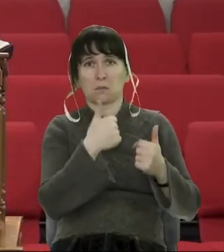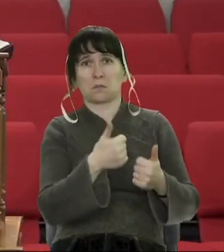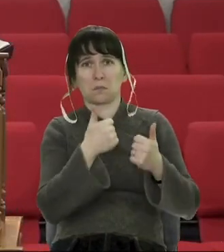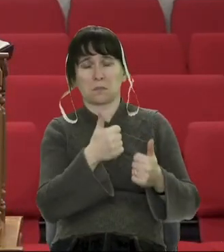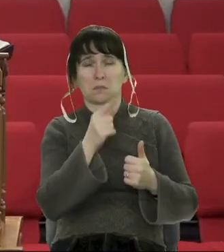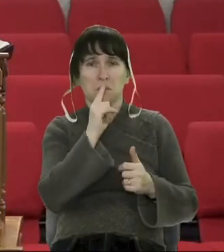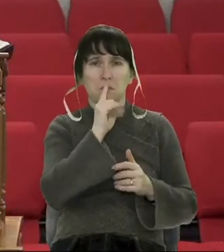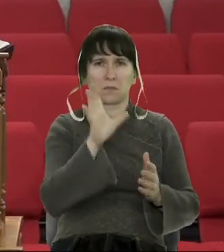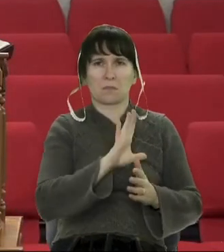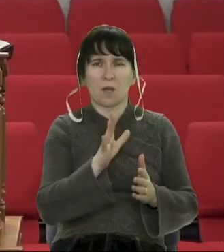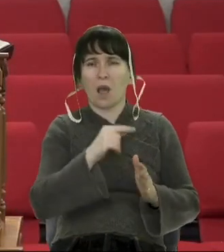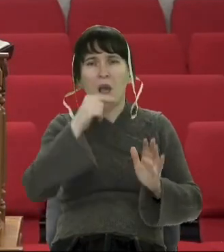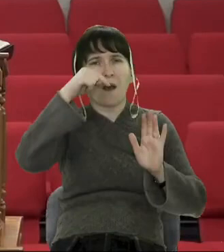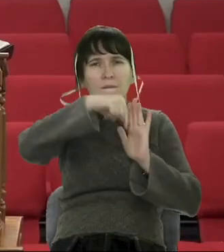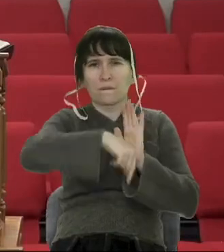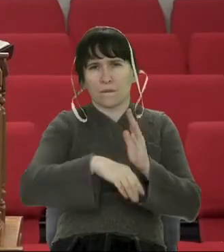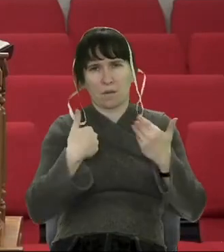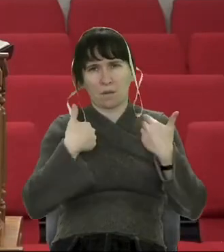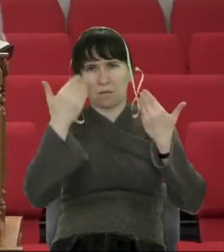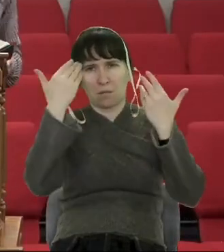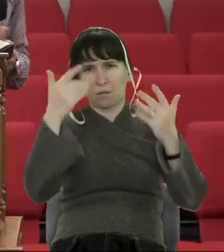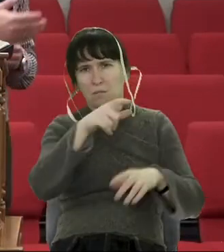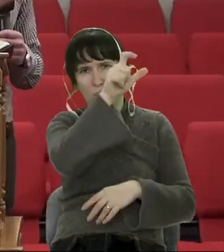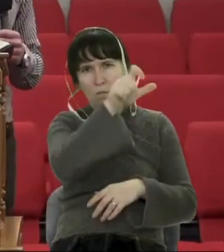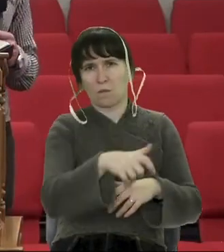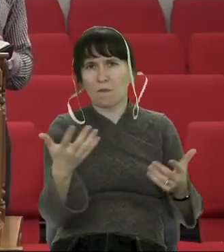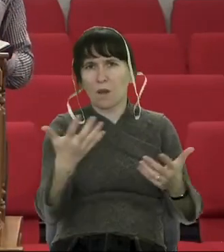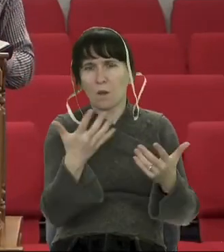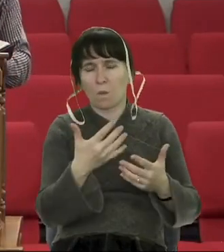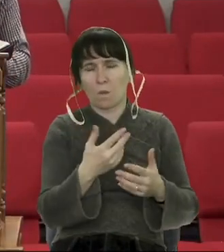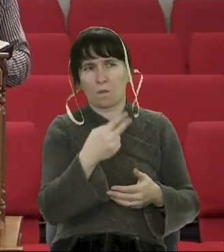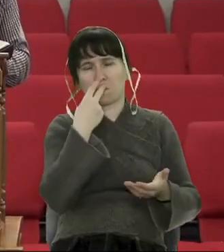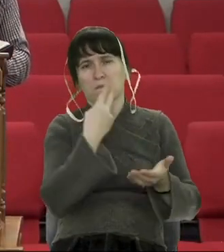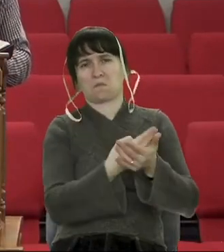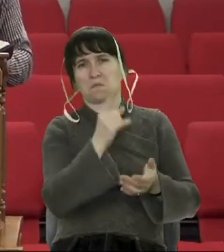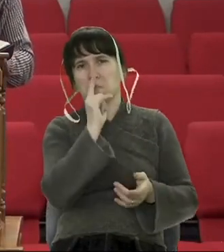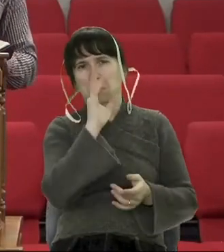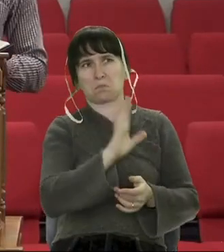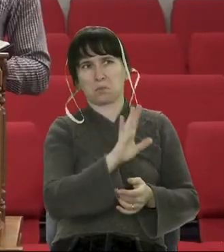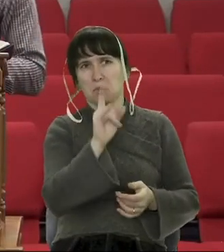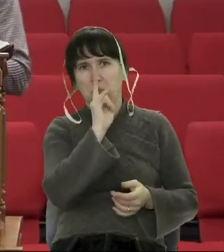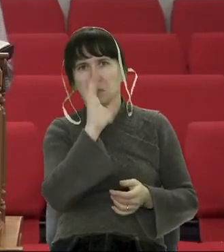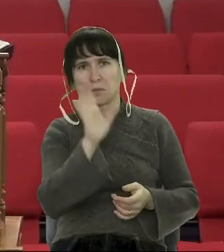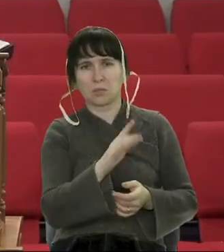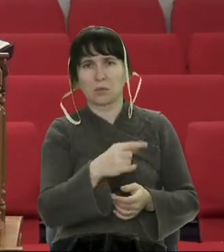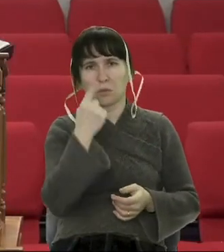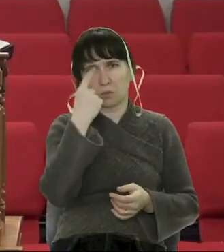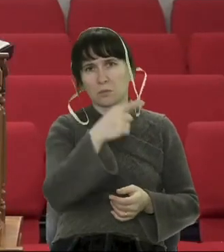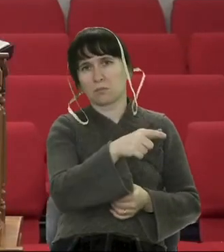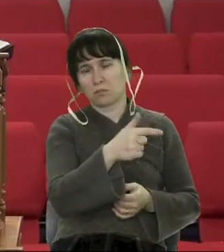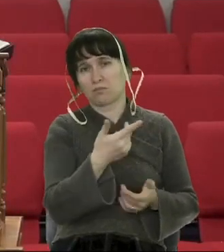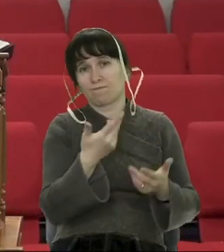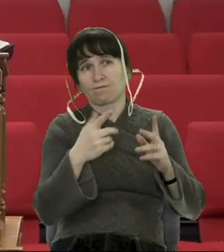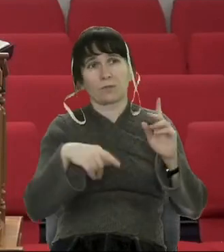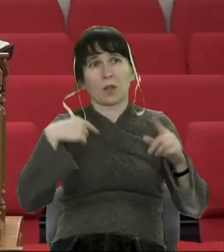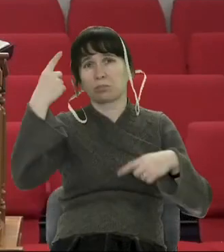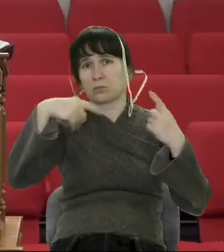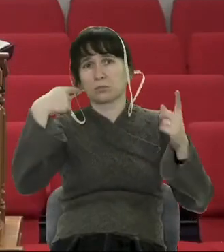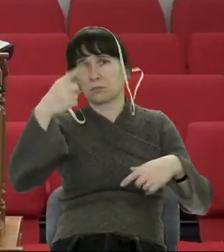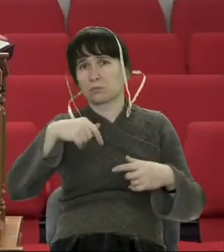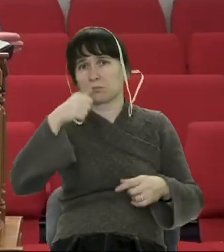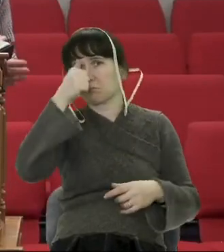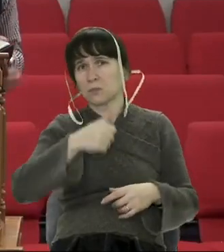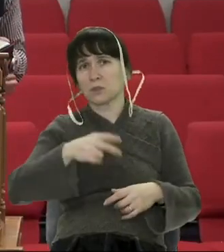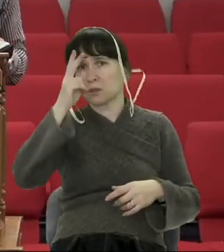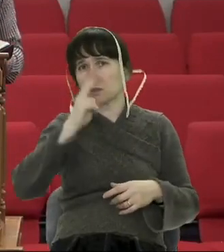ми маємо десь якісь відносини, проявляються її самі гарні якості. І ми можемо цю людину більше не бачити місяцями,